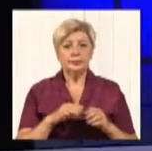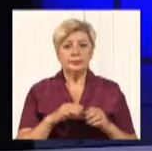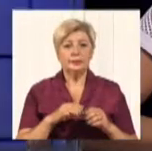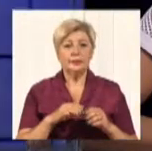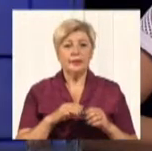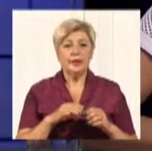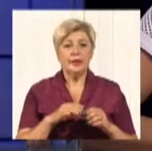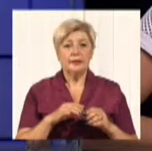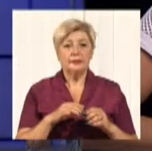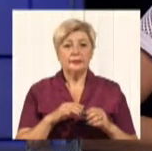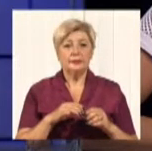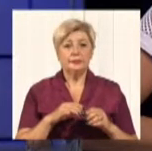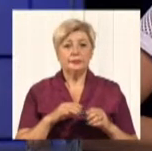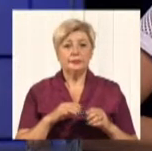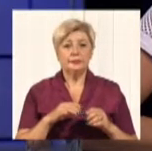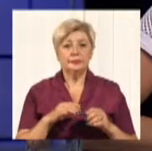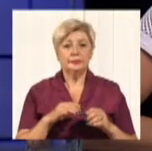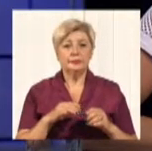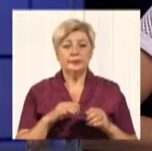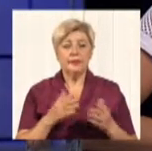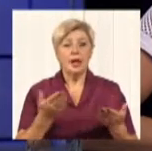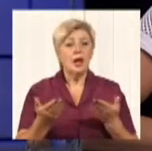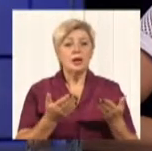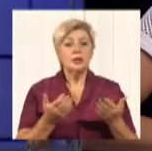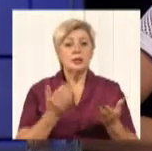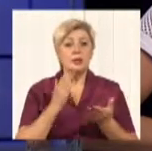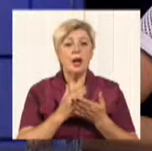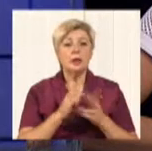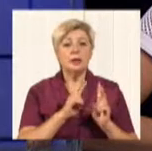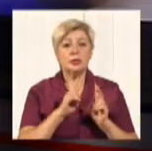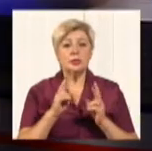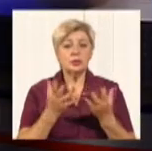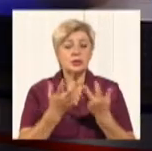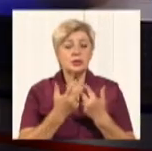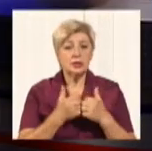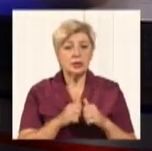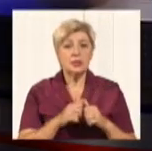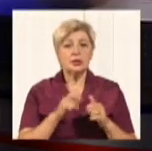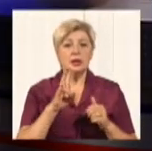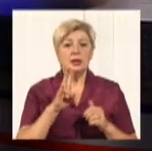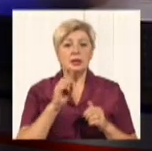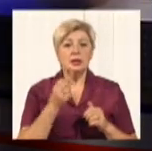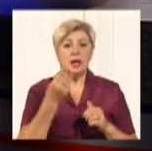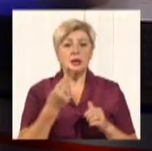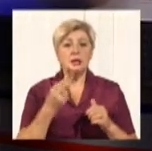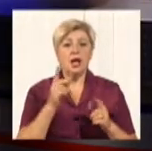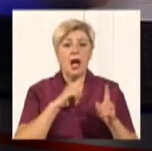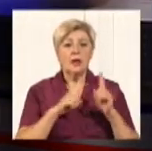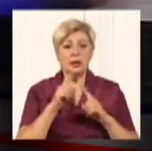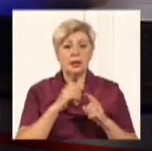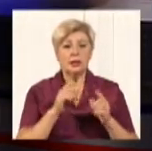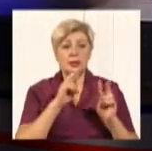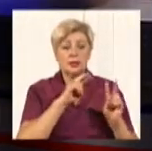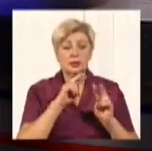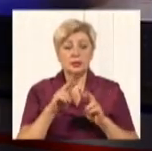Яких, можливо, або верств населення, так? І чи маєте якусь статистику? От Нацрада, вона відслідковує, скільки приблизно родин